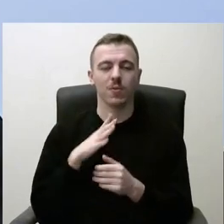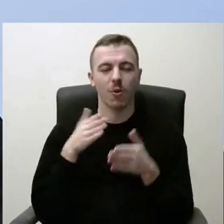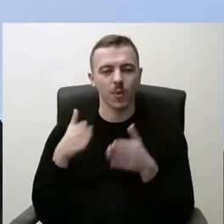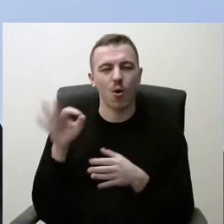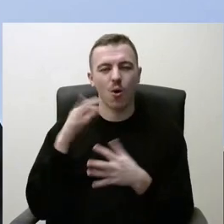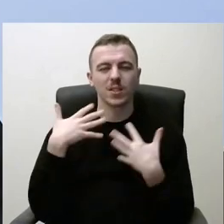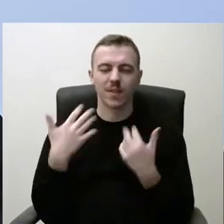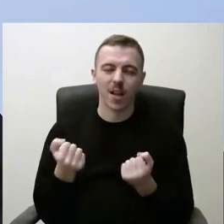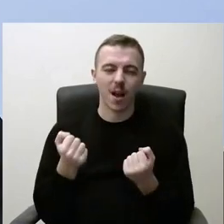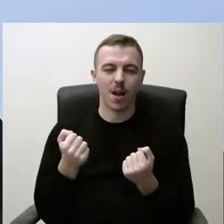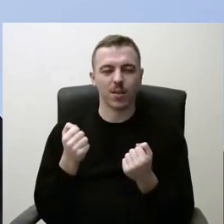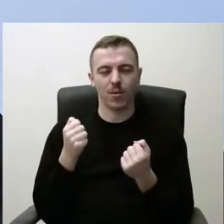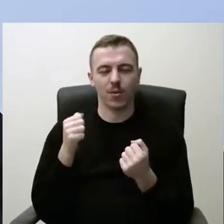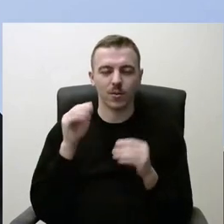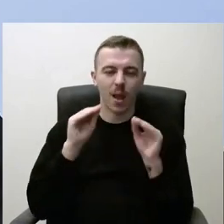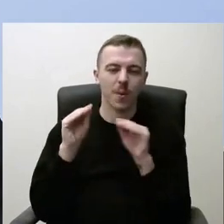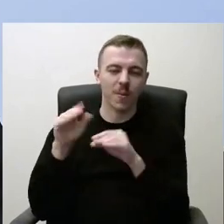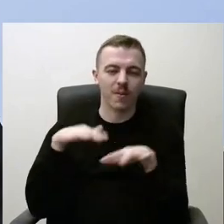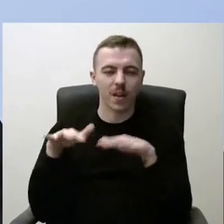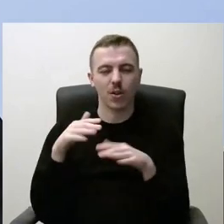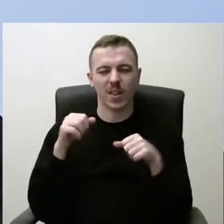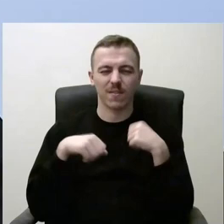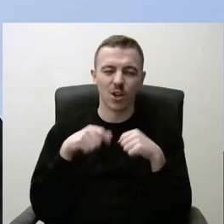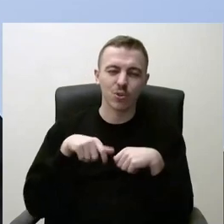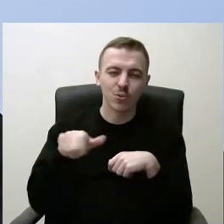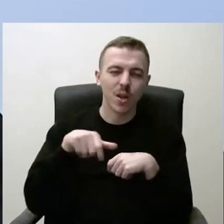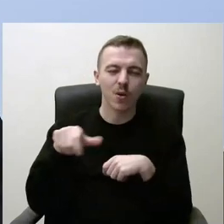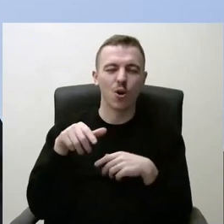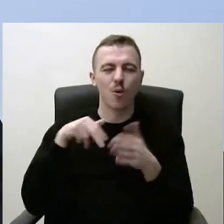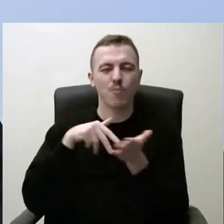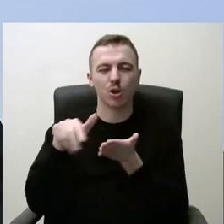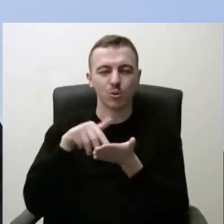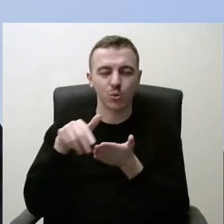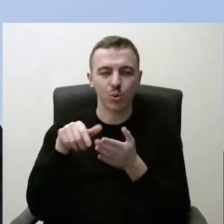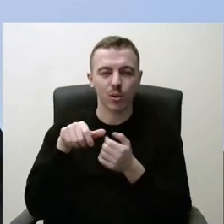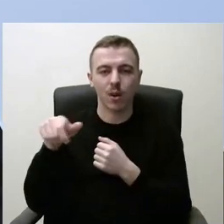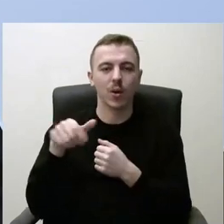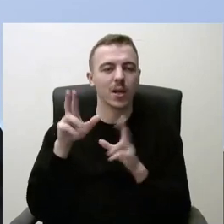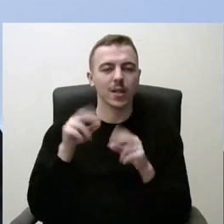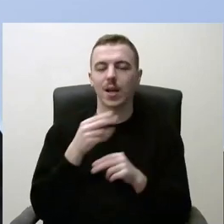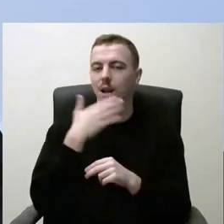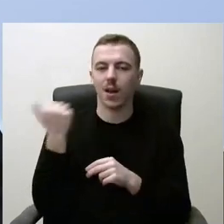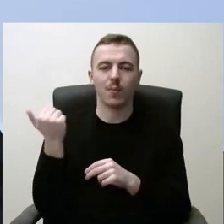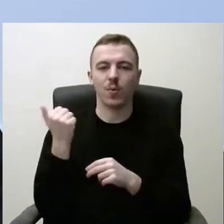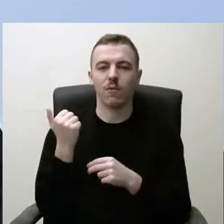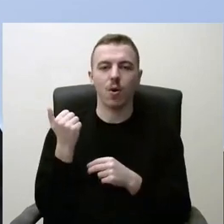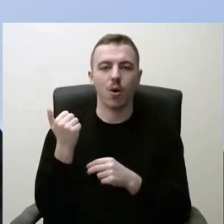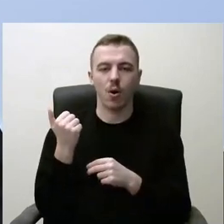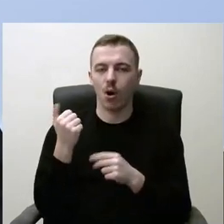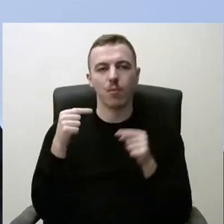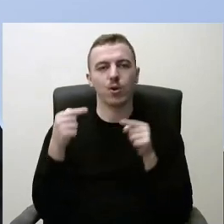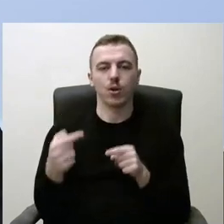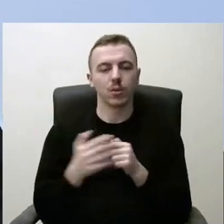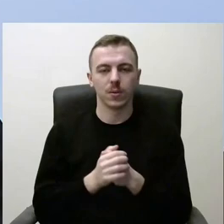į sveikatinimą, į dviračių takų, į pieščių. Tikrai niekad nebuvo pozicijos. Tai tiesiog